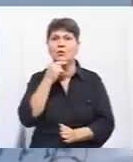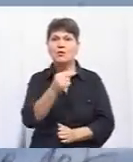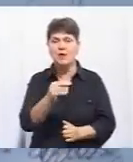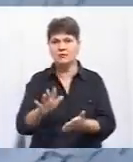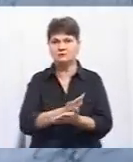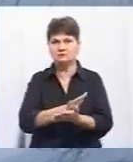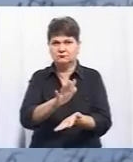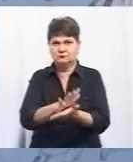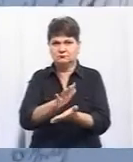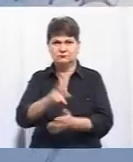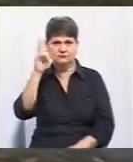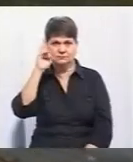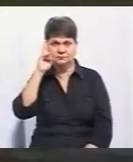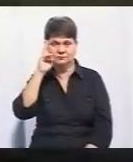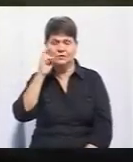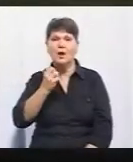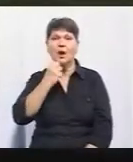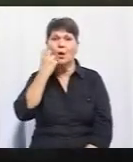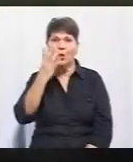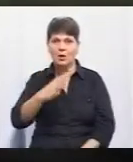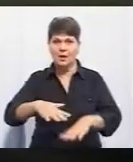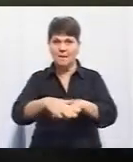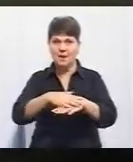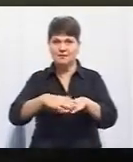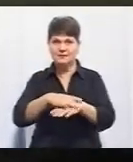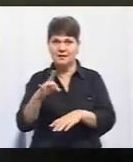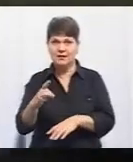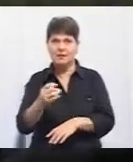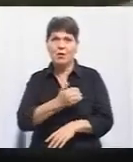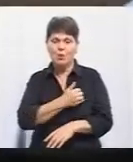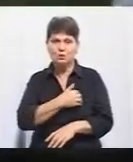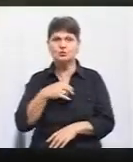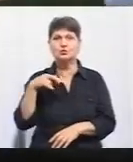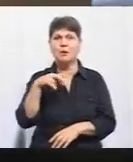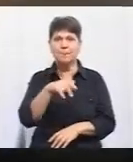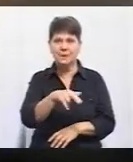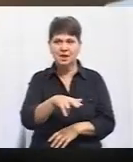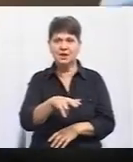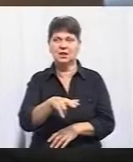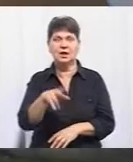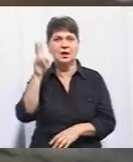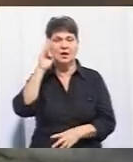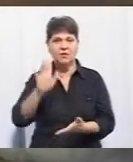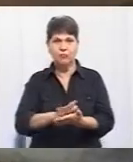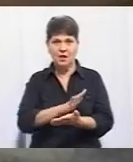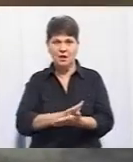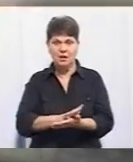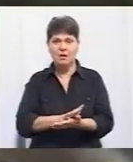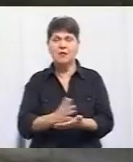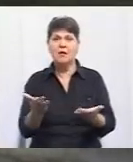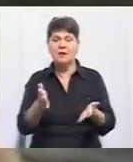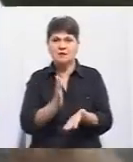антисанитарію у вбиральні. Коли йде в нас базар, вони хочуть піти в вбиральню, яка